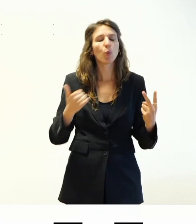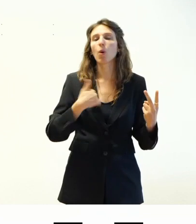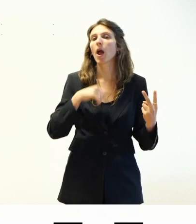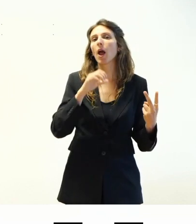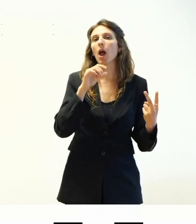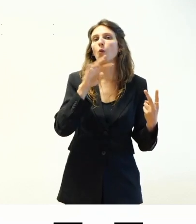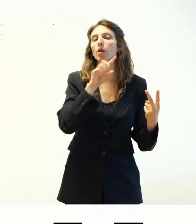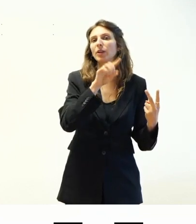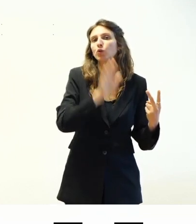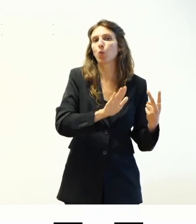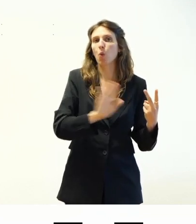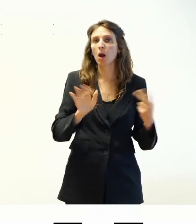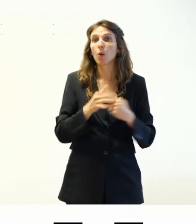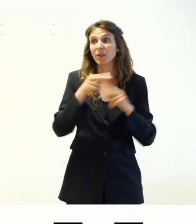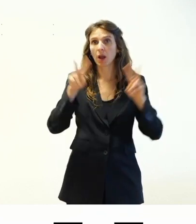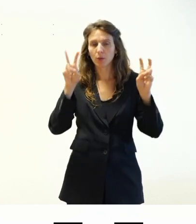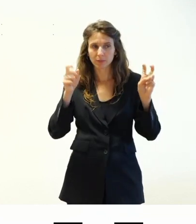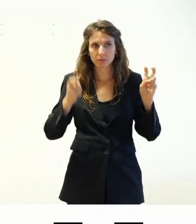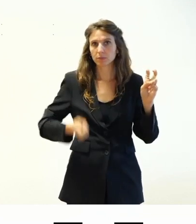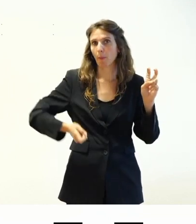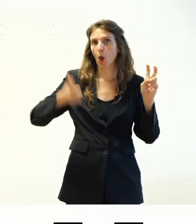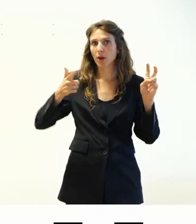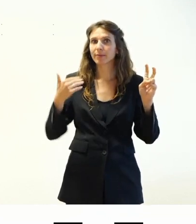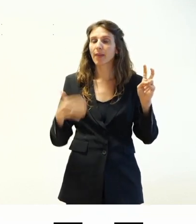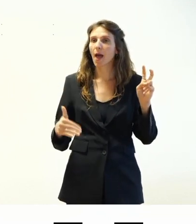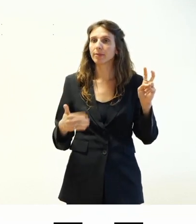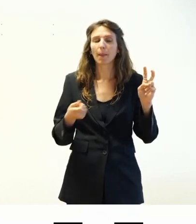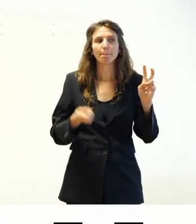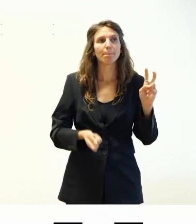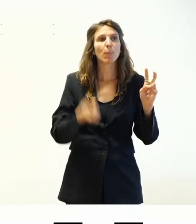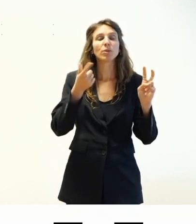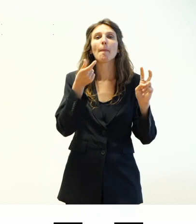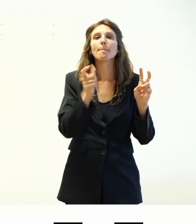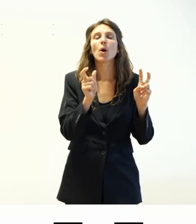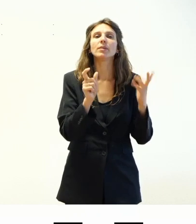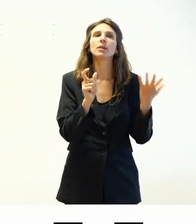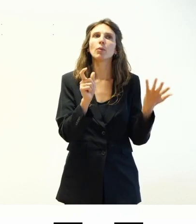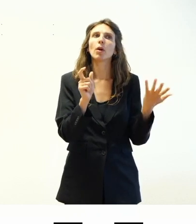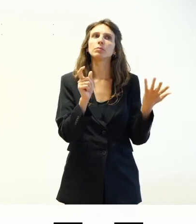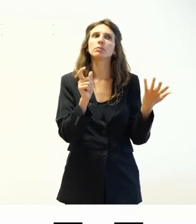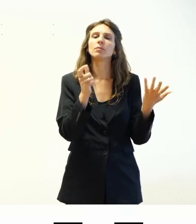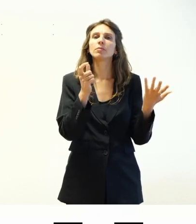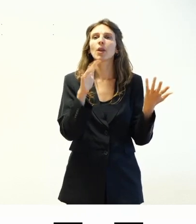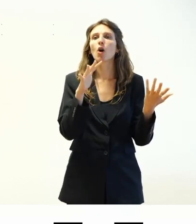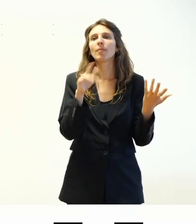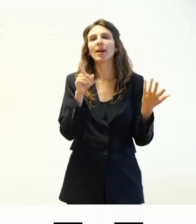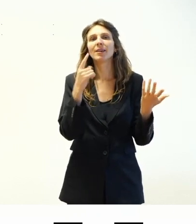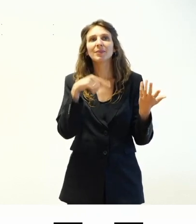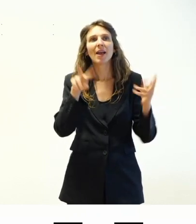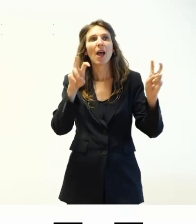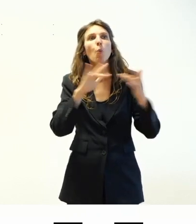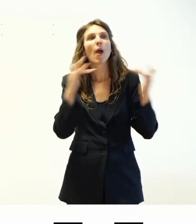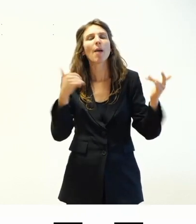Quindi è un tema che è importante, il tema dei temi di WordPress è un tema importante perché in realtà non è che possiamo far finta che non esista se parliamo di web